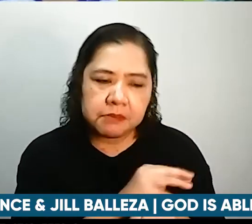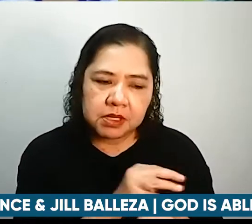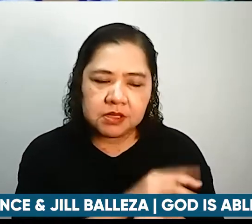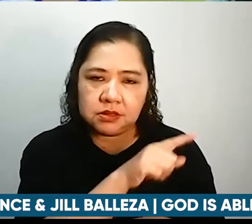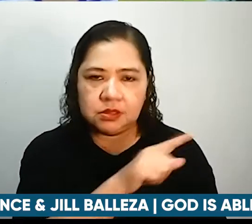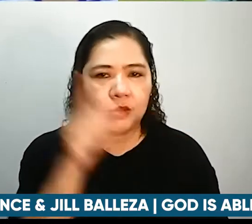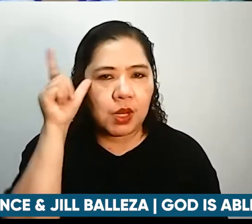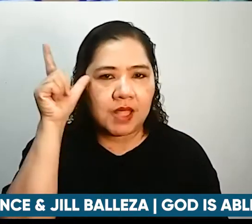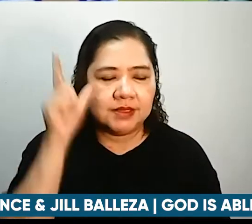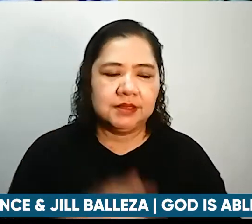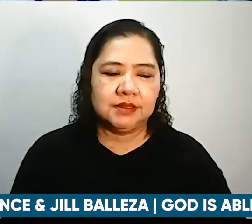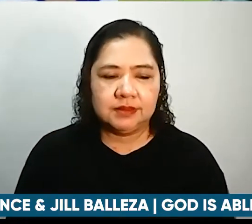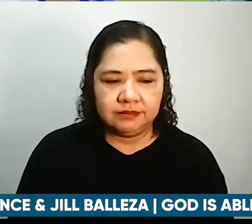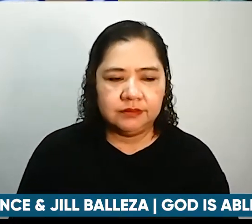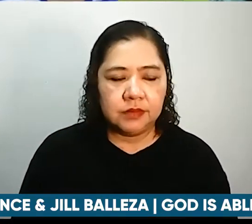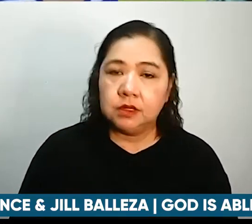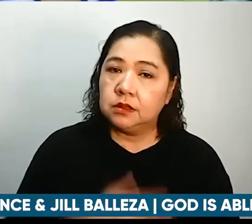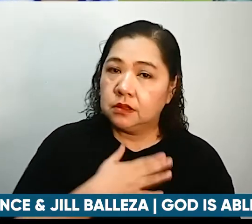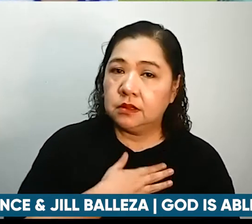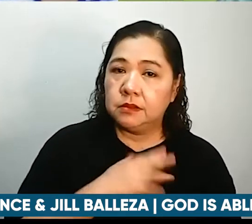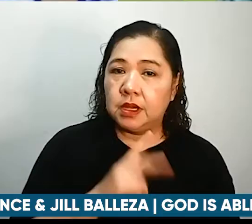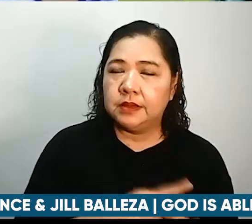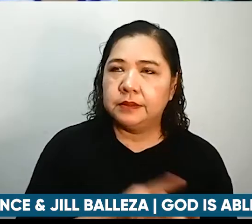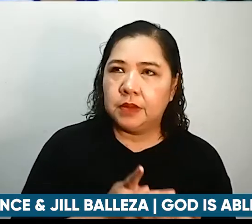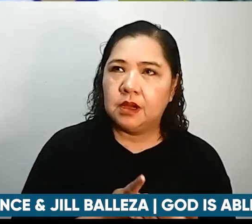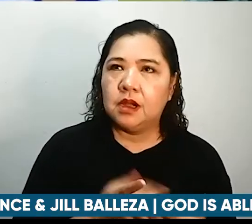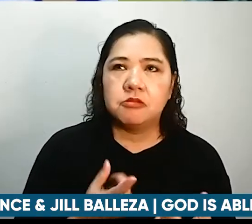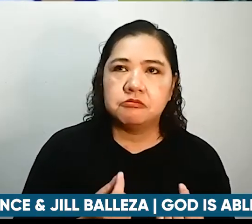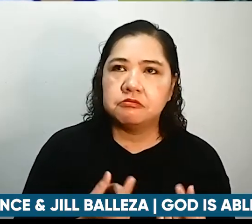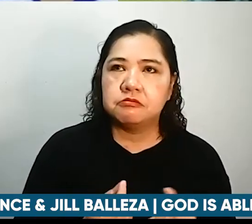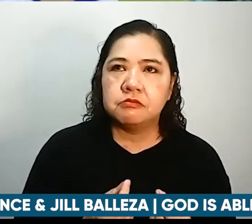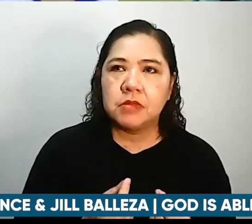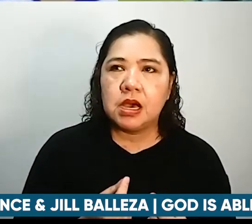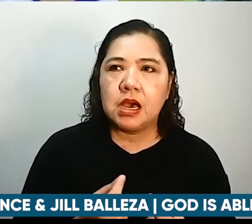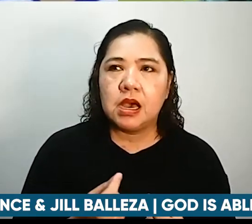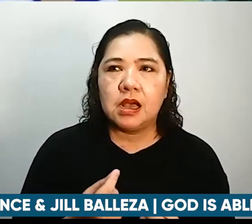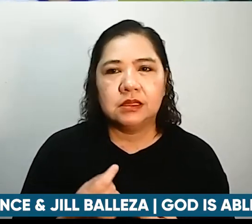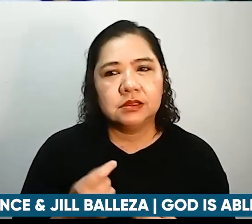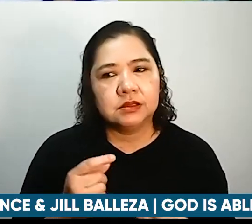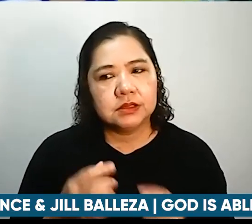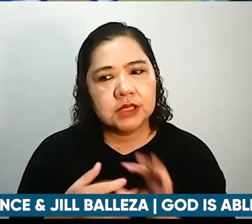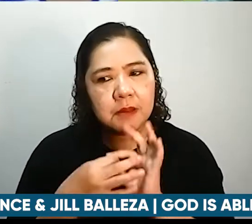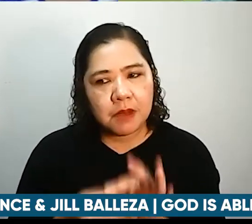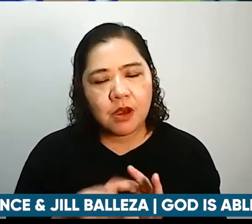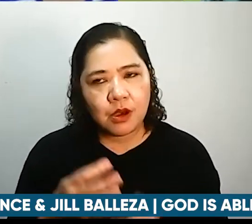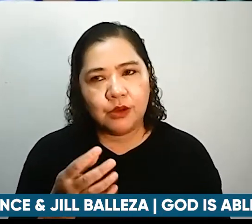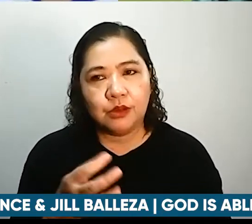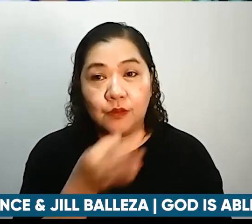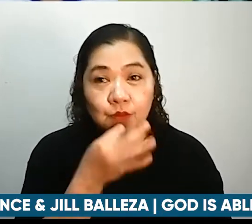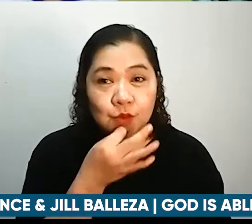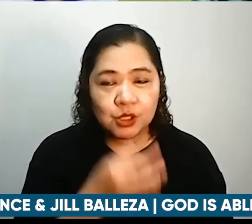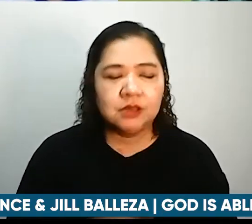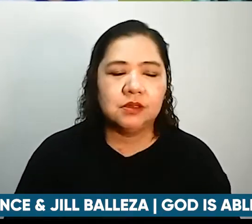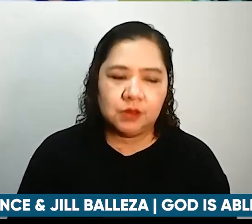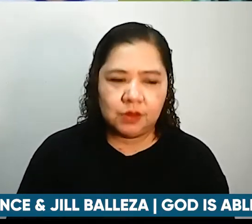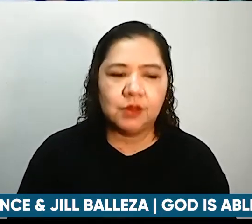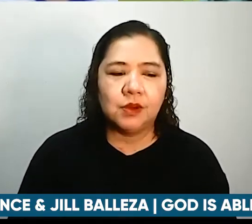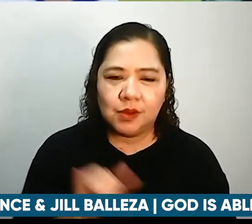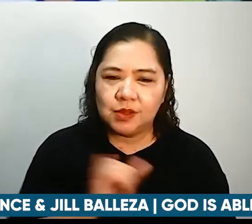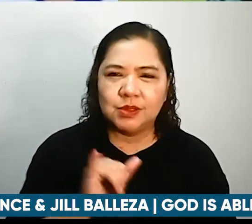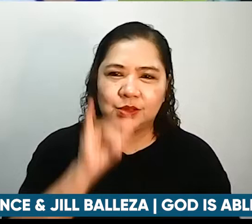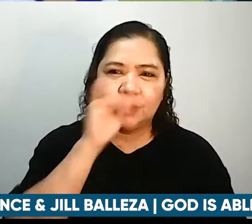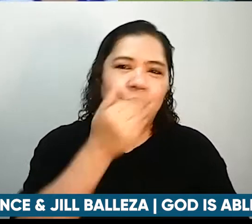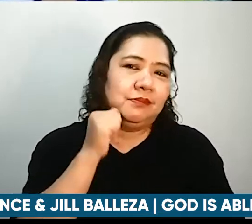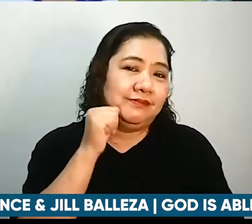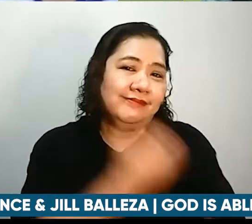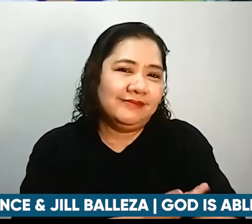siguro yung sa diet niya na mas nagiging mas healthier na rin kami pati si Trina dinadamay ko